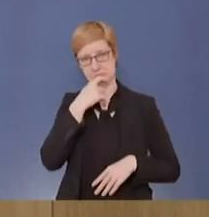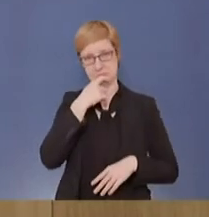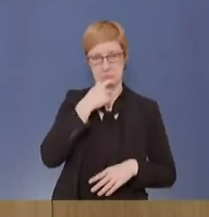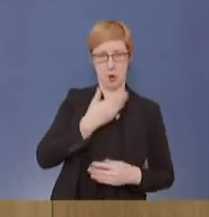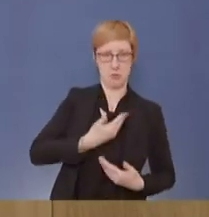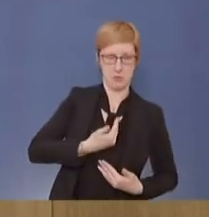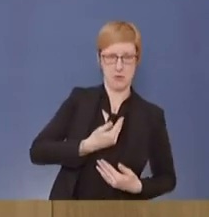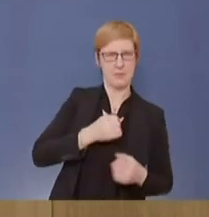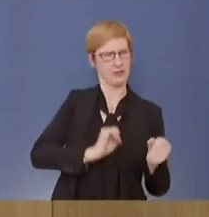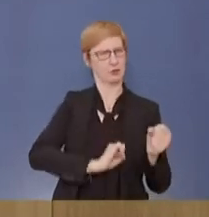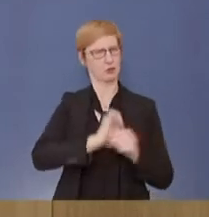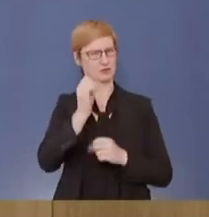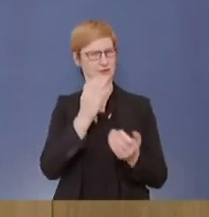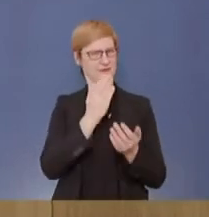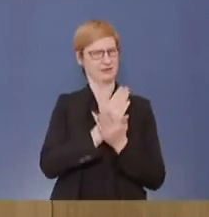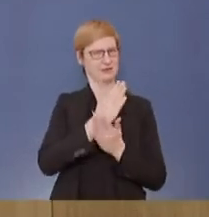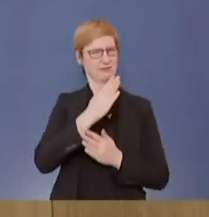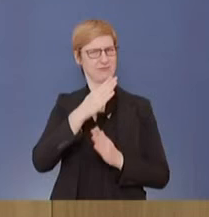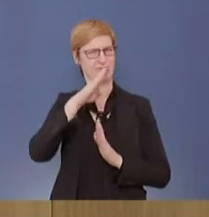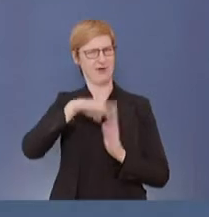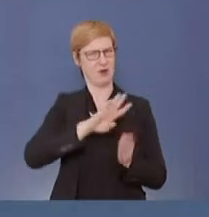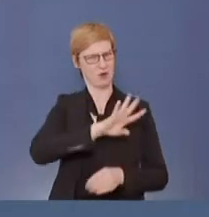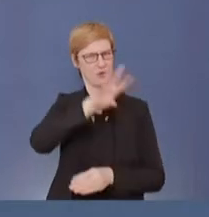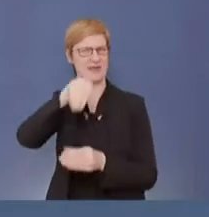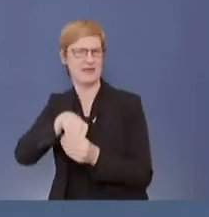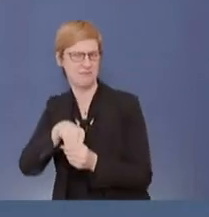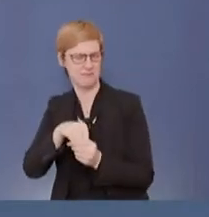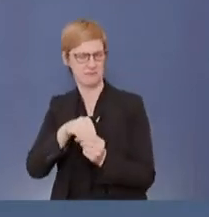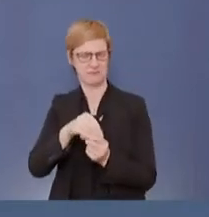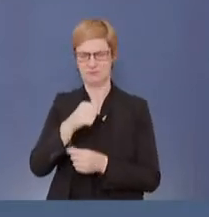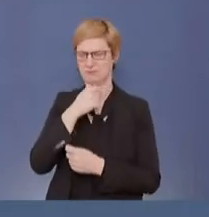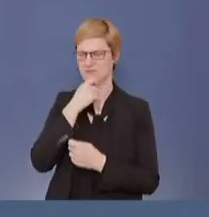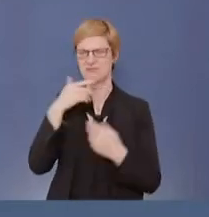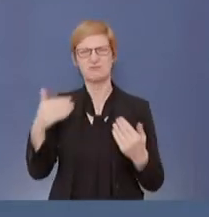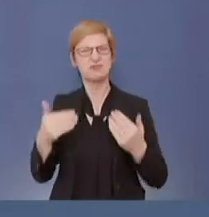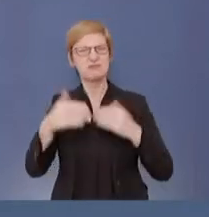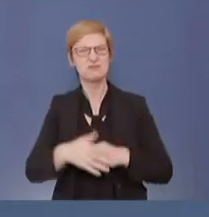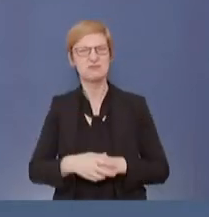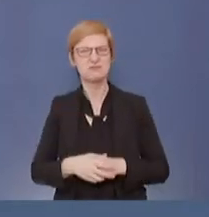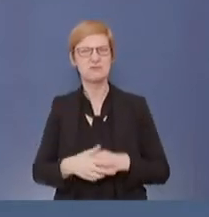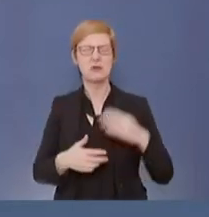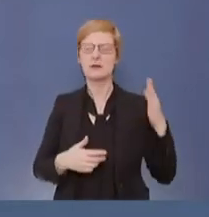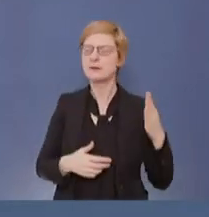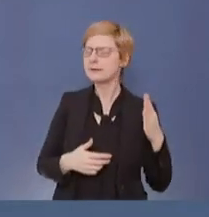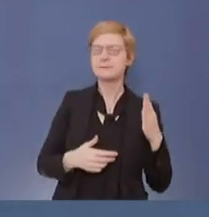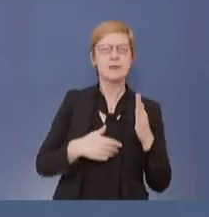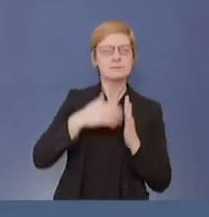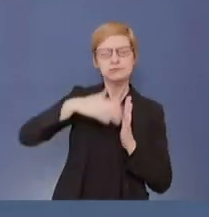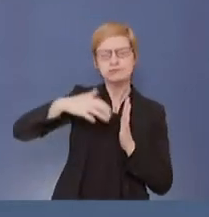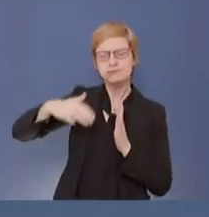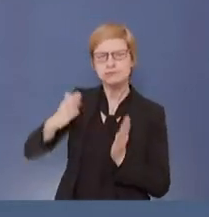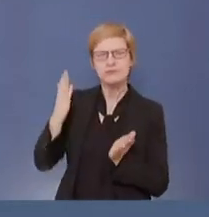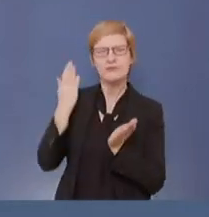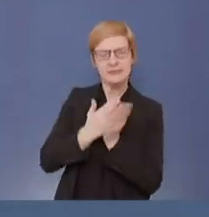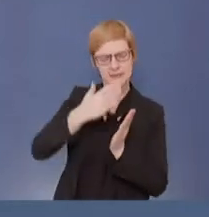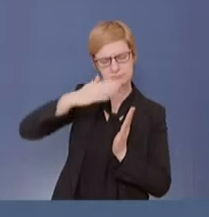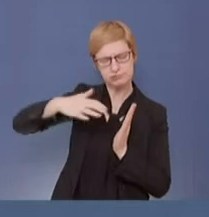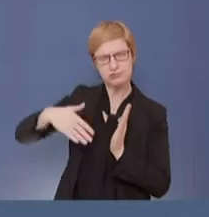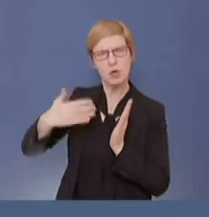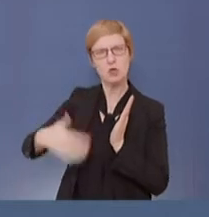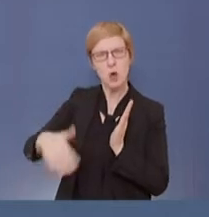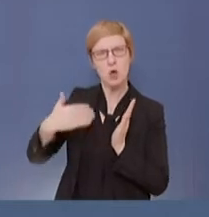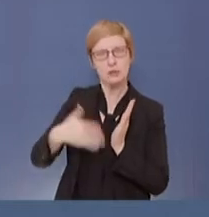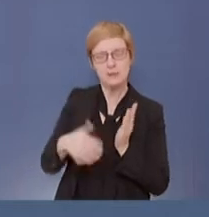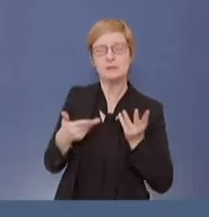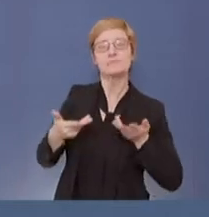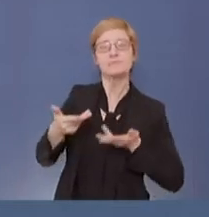Musterverordnung aufnehmen? Das ist ja ein Widerspruch. Moment, nein, die ist nicht ausgearbeitet. Die ist im Gespräch,